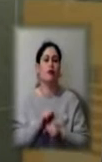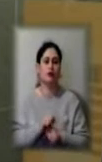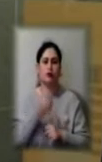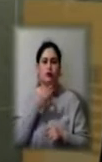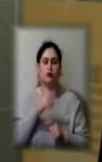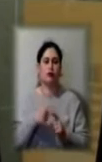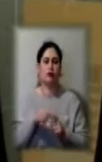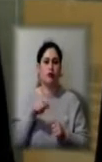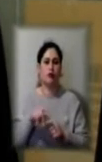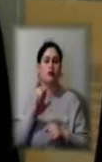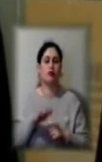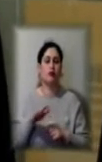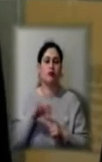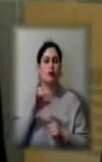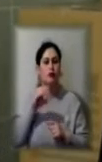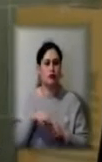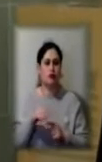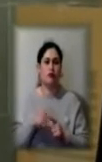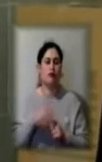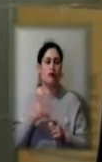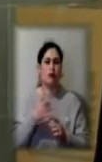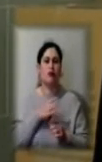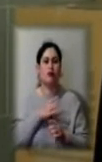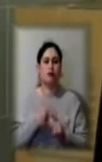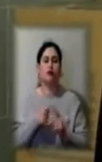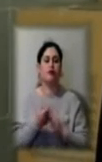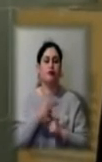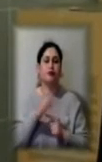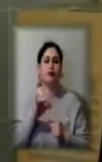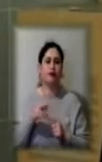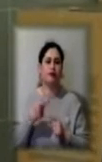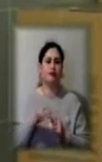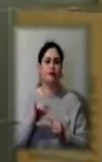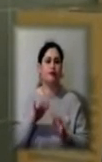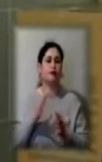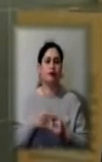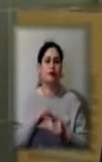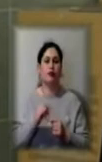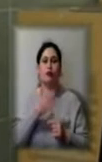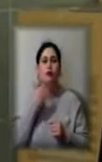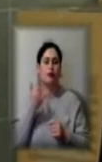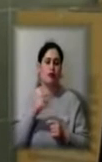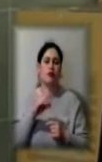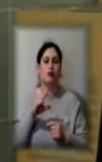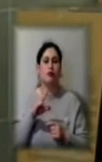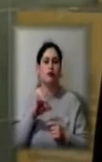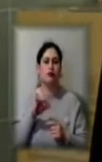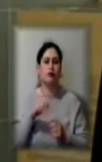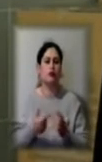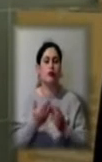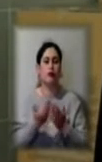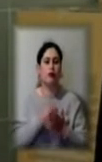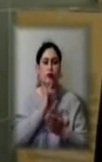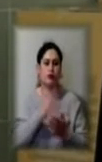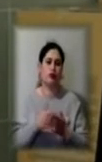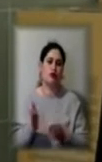діток з сім'ї, у яких було виявлено ковід, і у разі негативних результатів ми знімемо спостереження за сім'ю, і, власне кажучи, сім'я